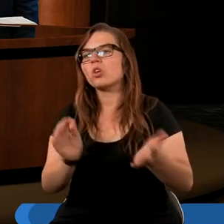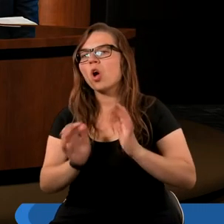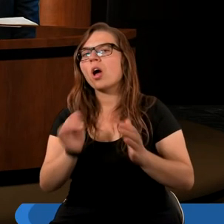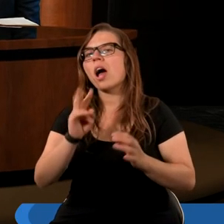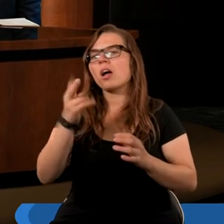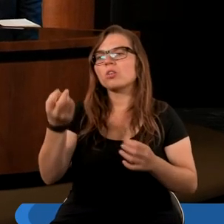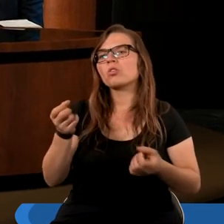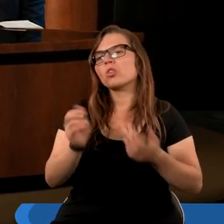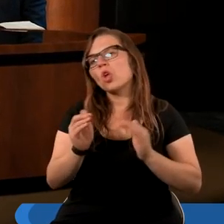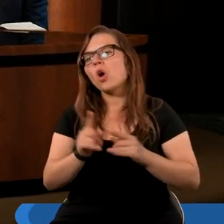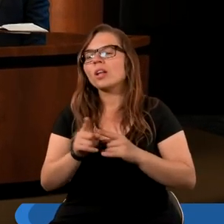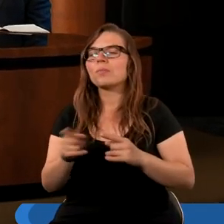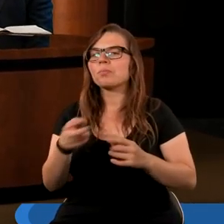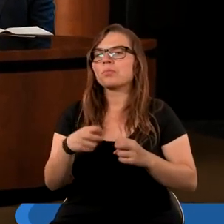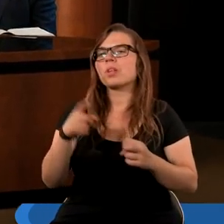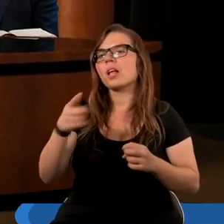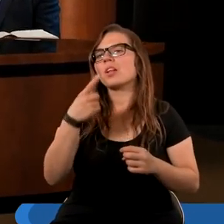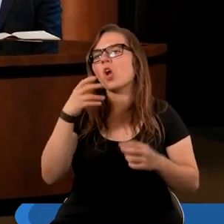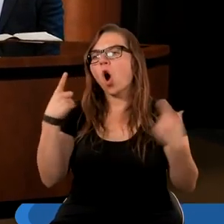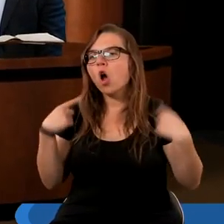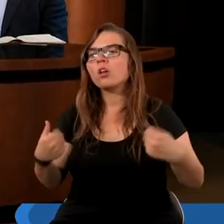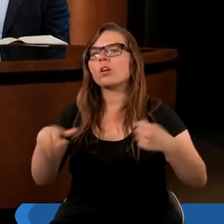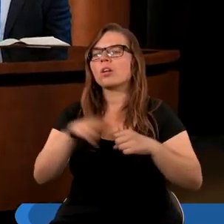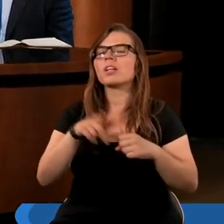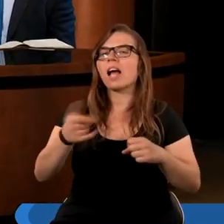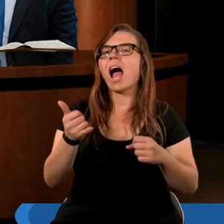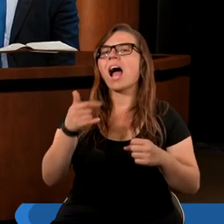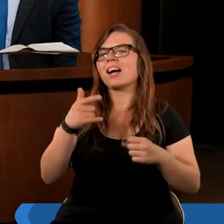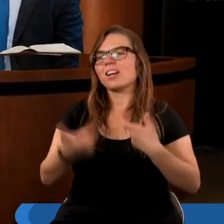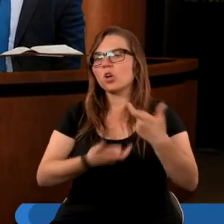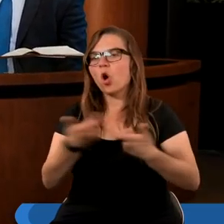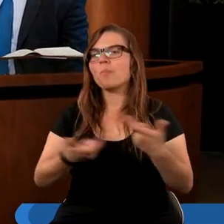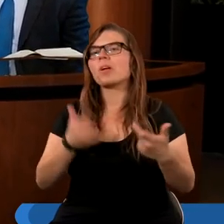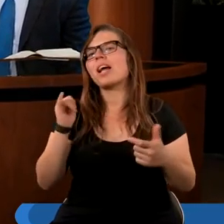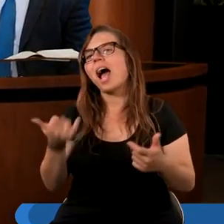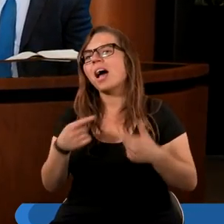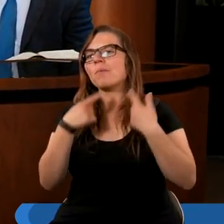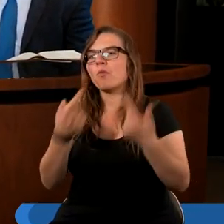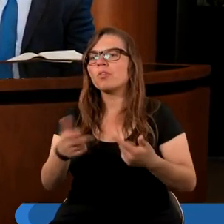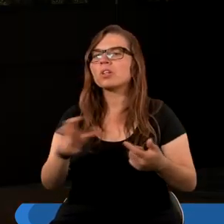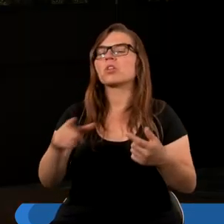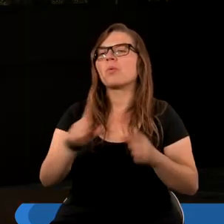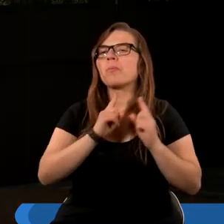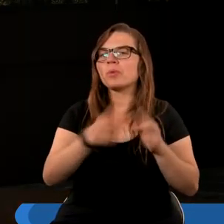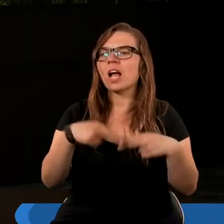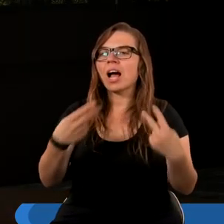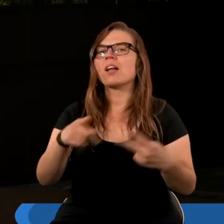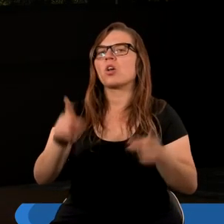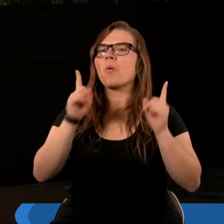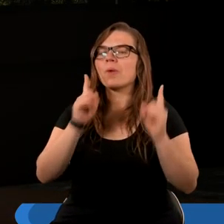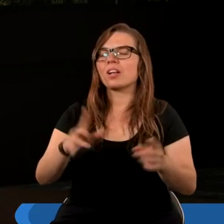z drugiej strony trudne, bo są osoby oczywiście, które bez względu na to, jak powiemy coś, czy przekażemy